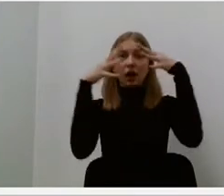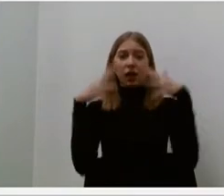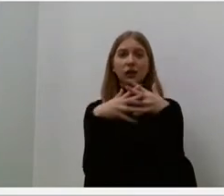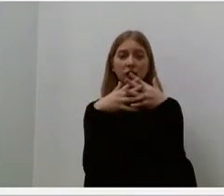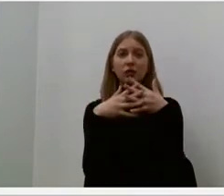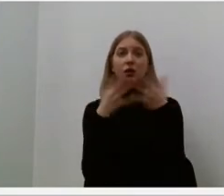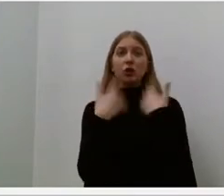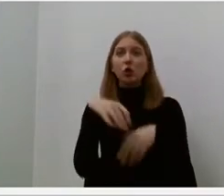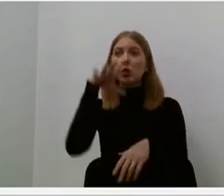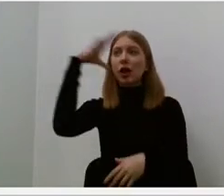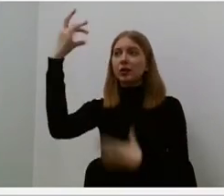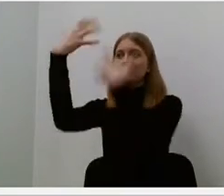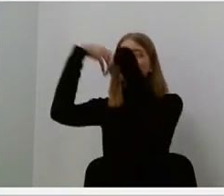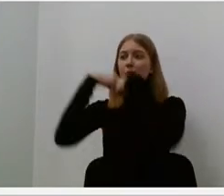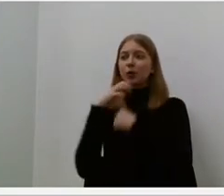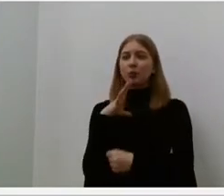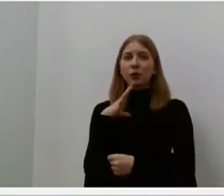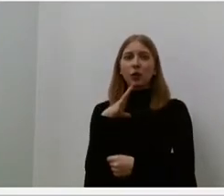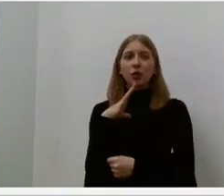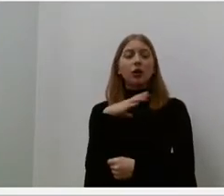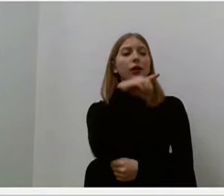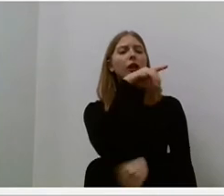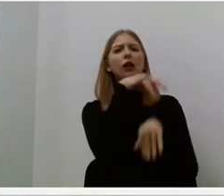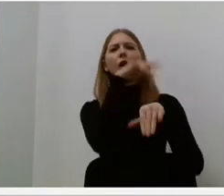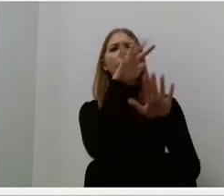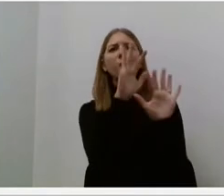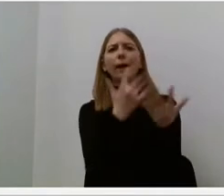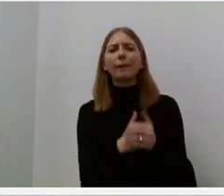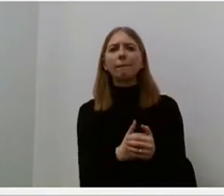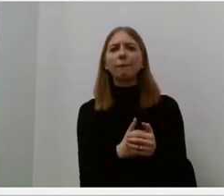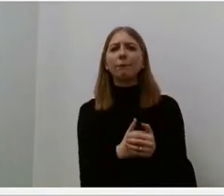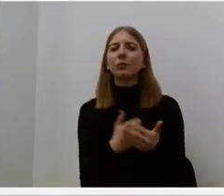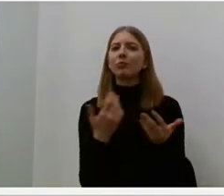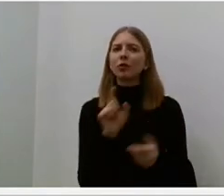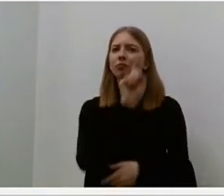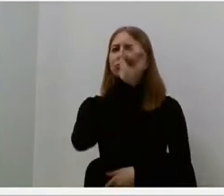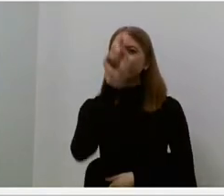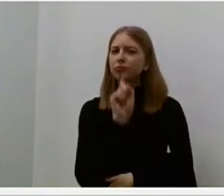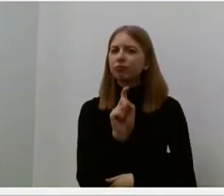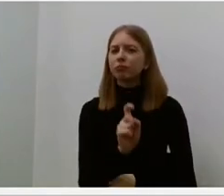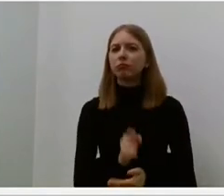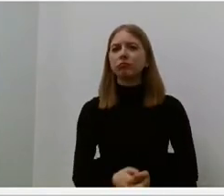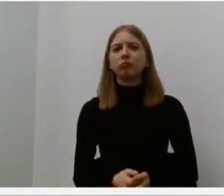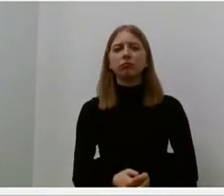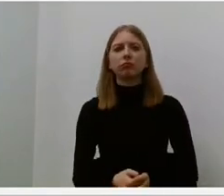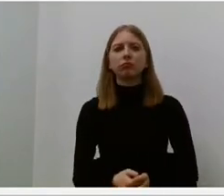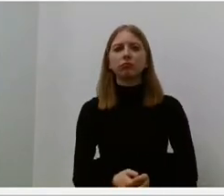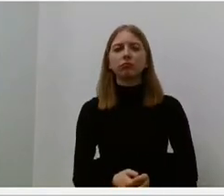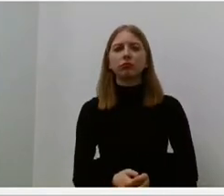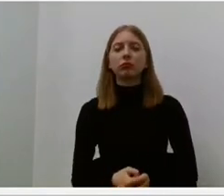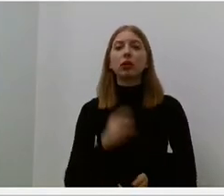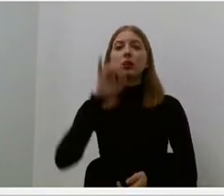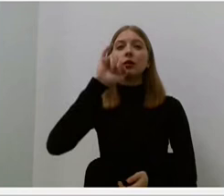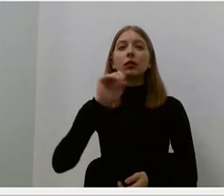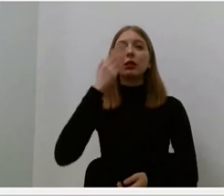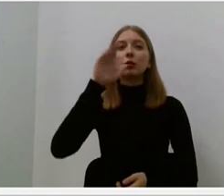Tai sunkus įdomus klausimas, kuris mums leidžia pažinti ne tik pačią Gimbutinę, bet taip